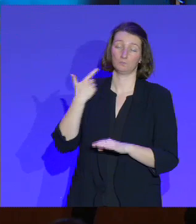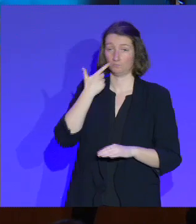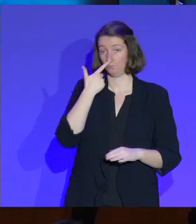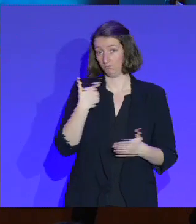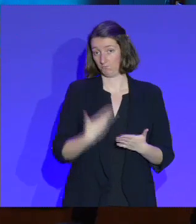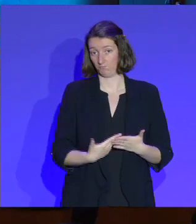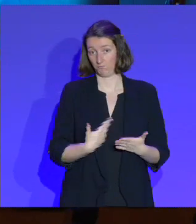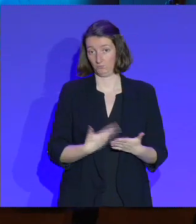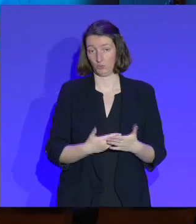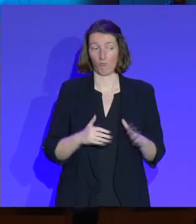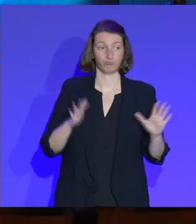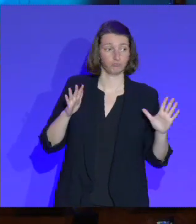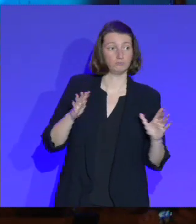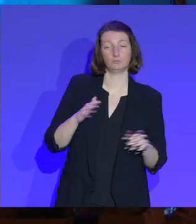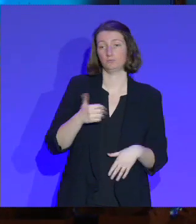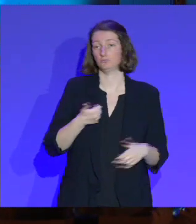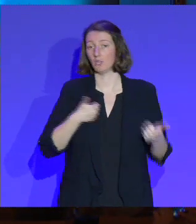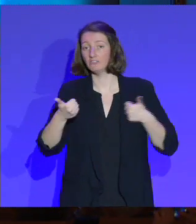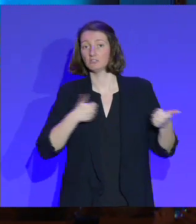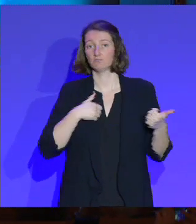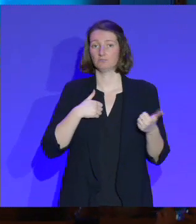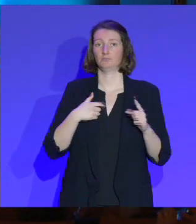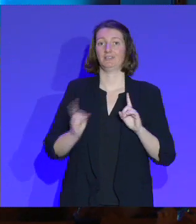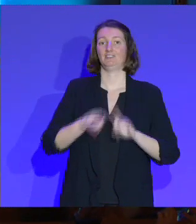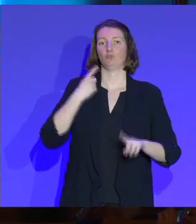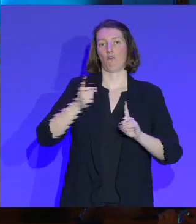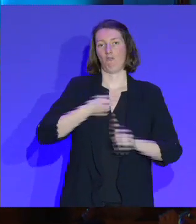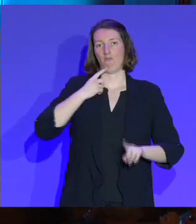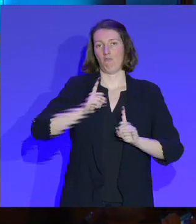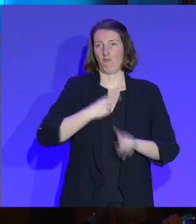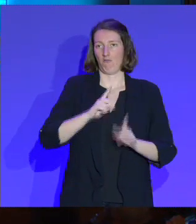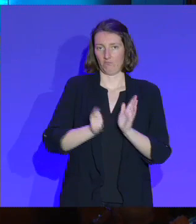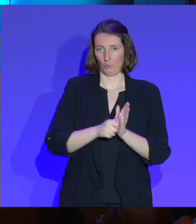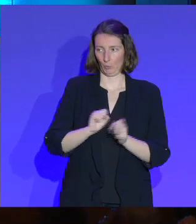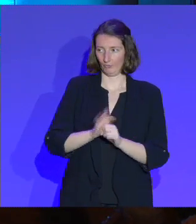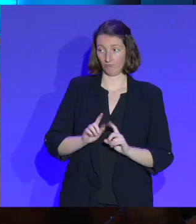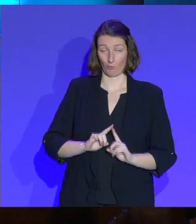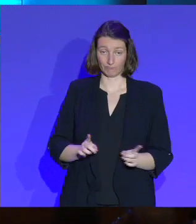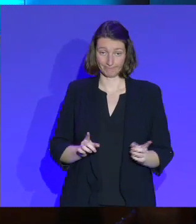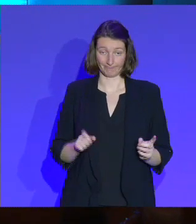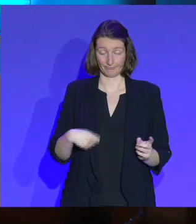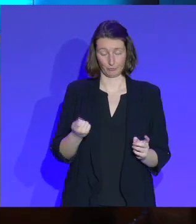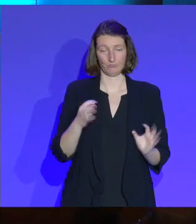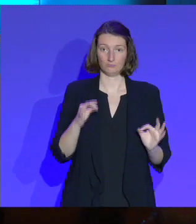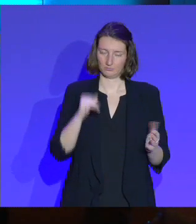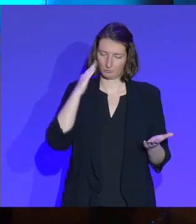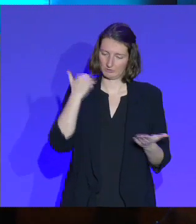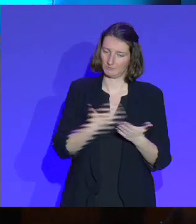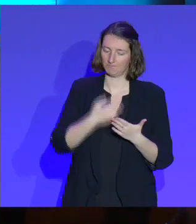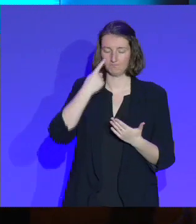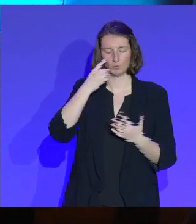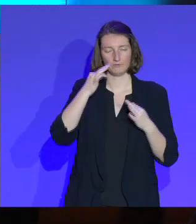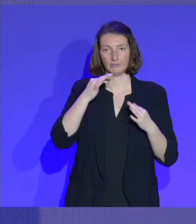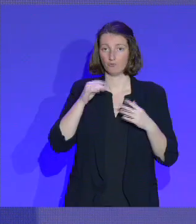bien, un service, une activité essentielle pendant cette pandémie. Ça dit combien il faut repenser la